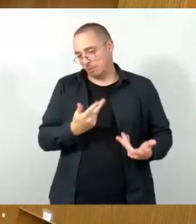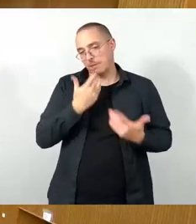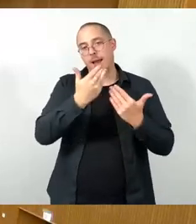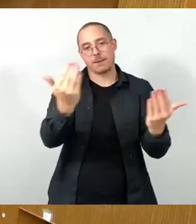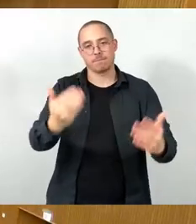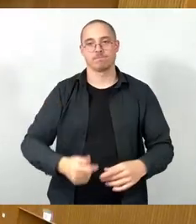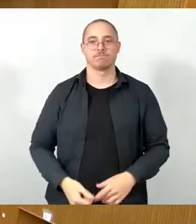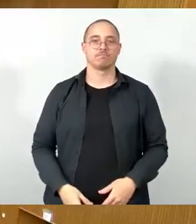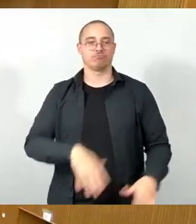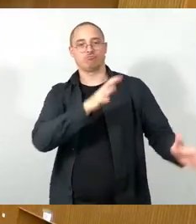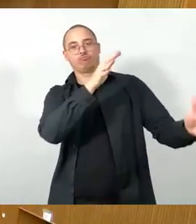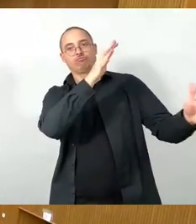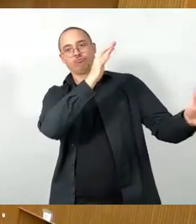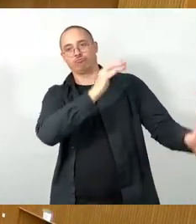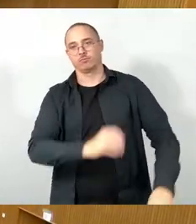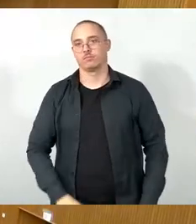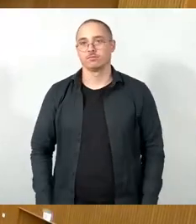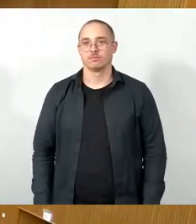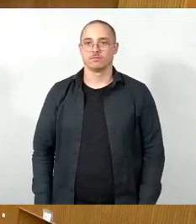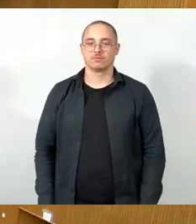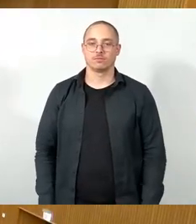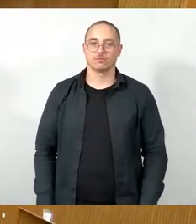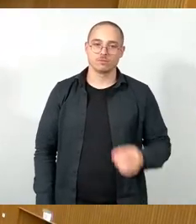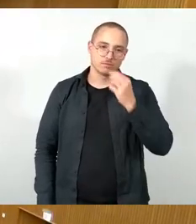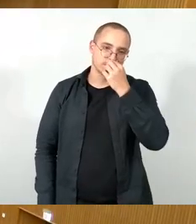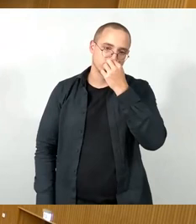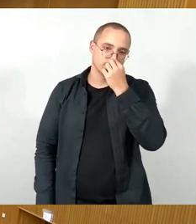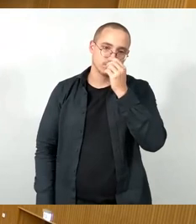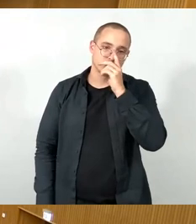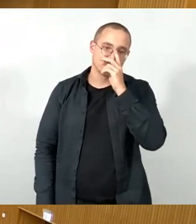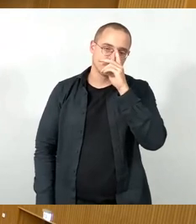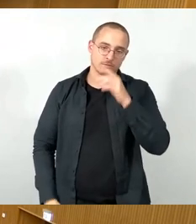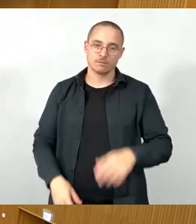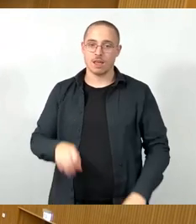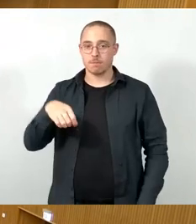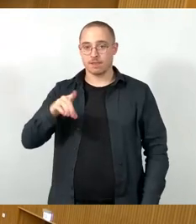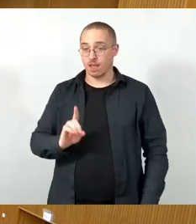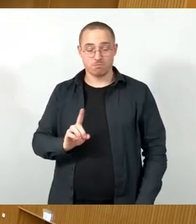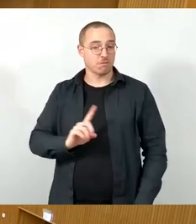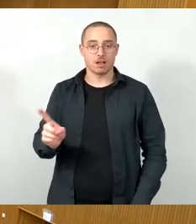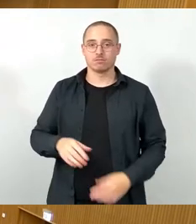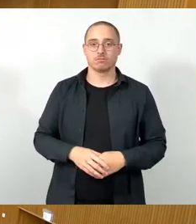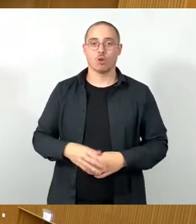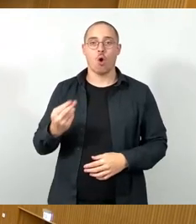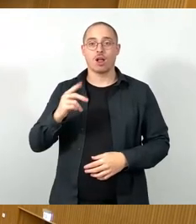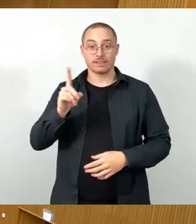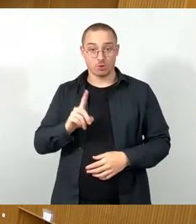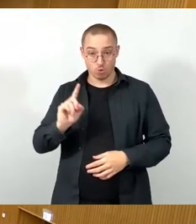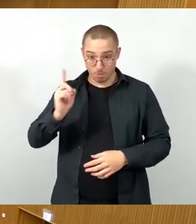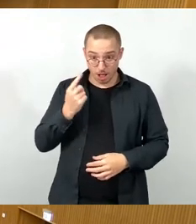Okay, dann frage ich mal SPD-Fraktion, Herr Engel, nein, Holger Zastro jetzt gleich nochmal, oder dann Schlusswort,